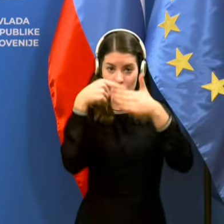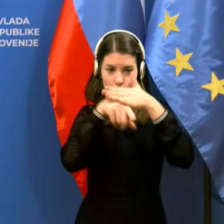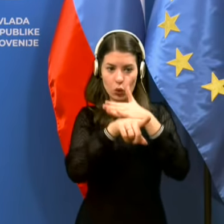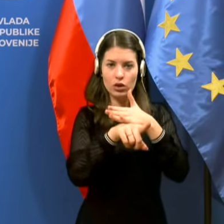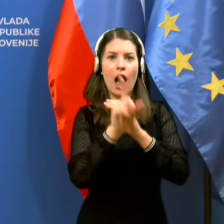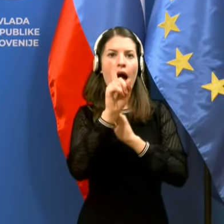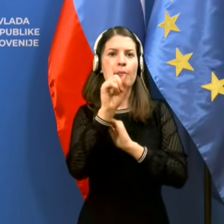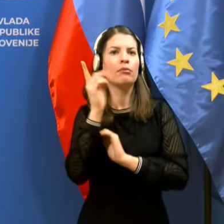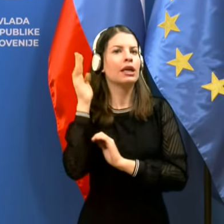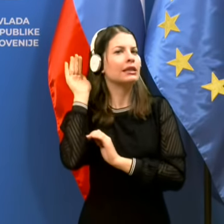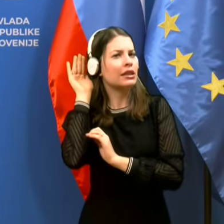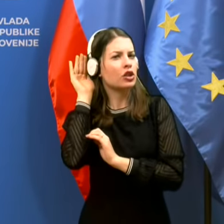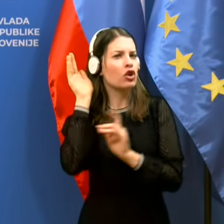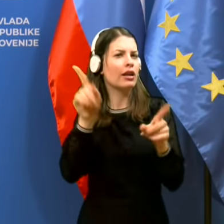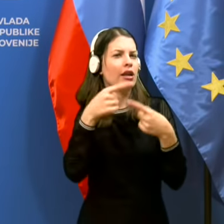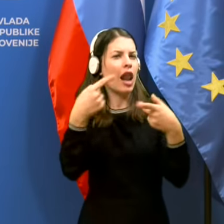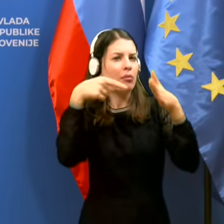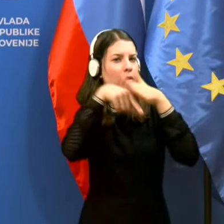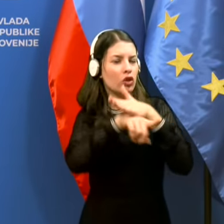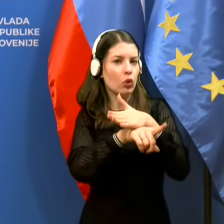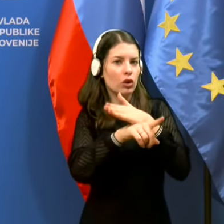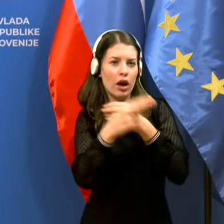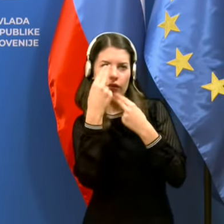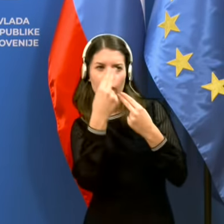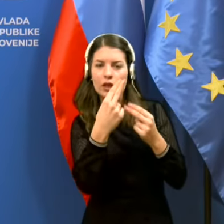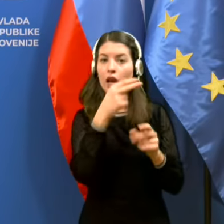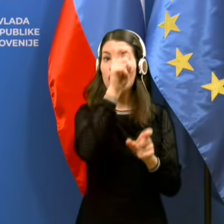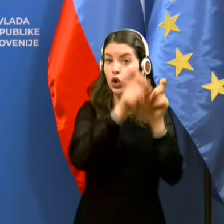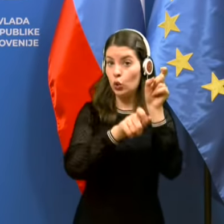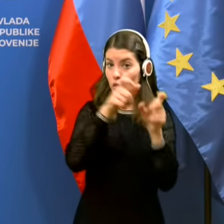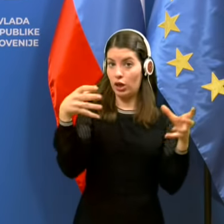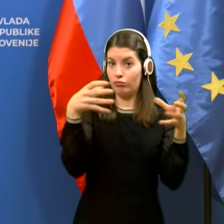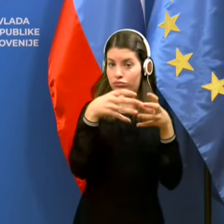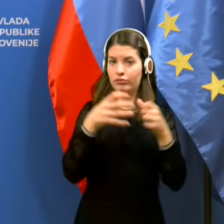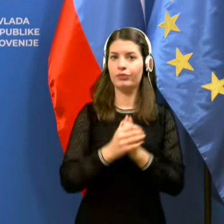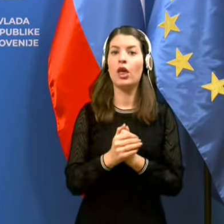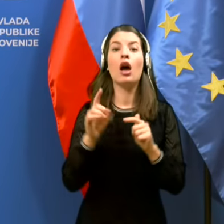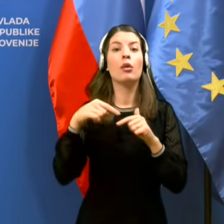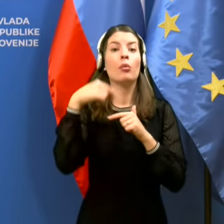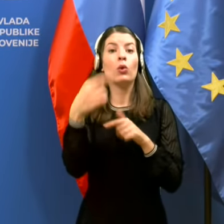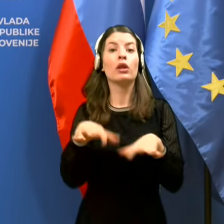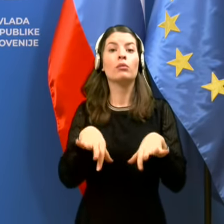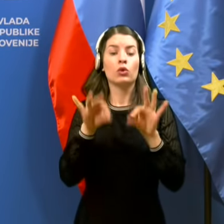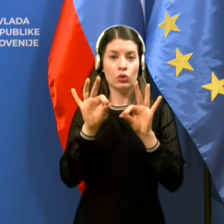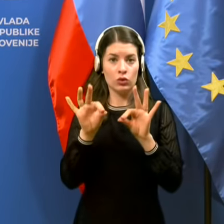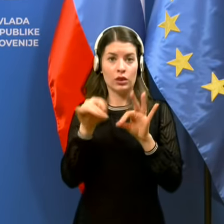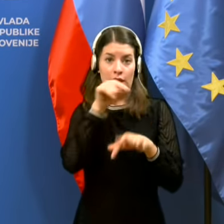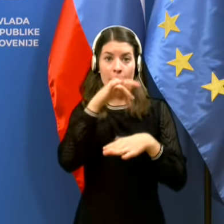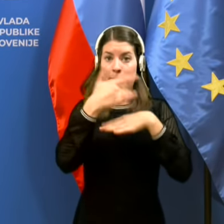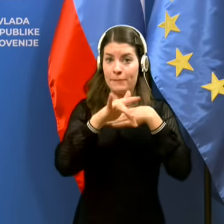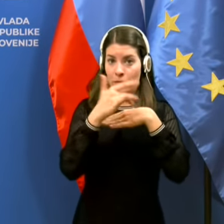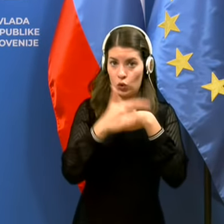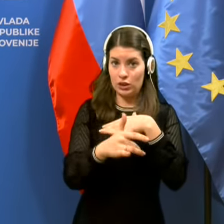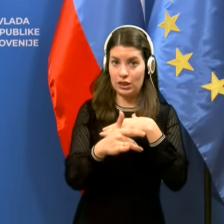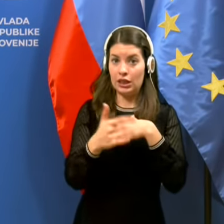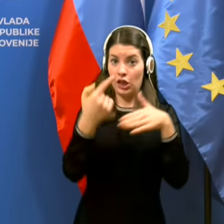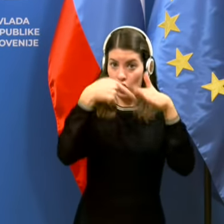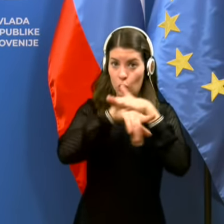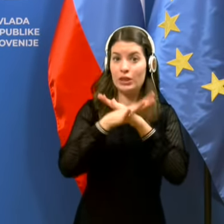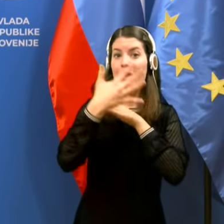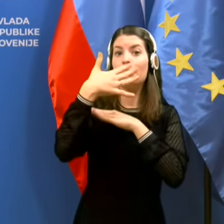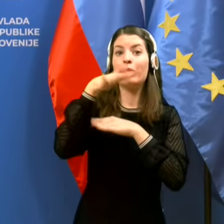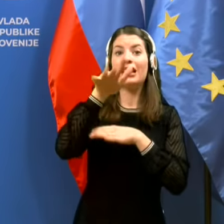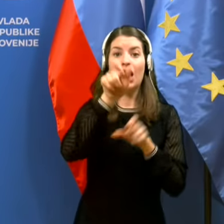vnotranjosti slišati glasbo in zaznati ljudi. Ugotovljeno naknadno je bilo, da se v lokalu nahaja 15 oseb,